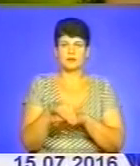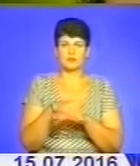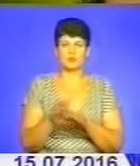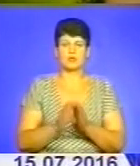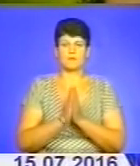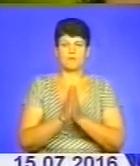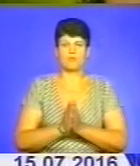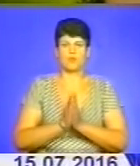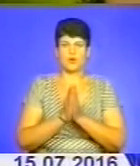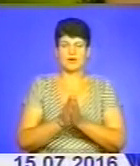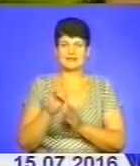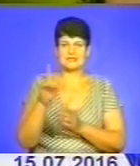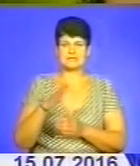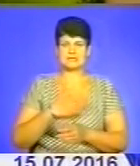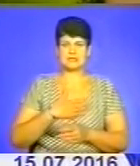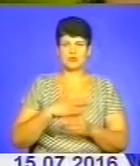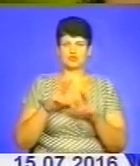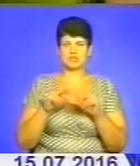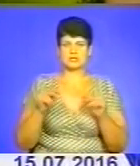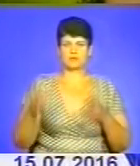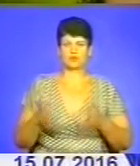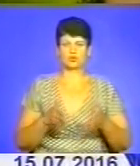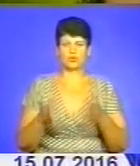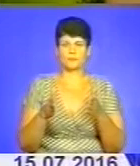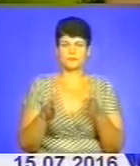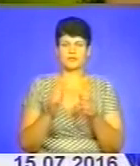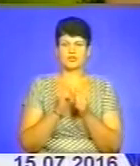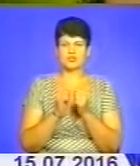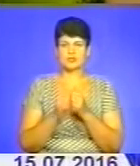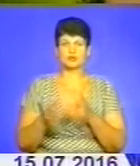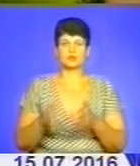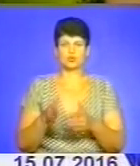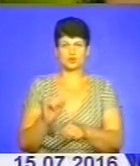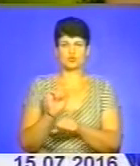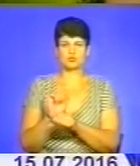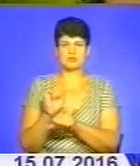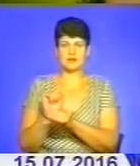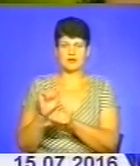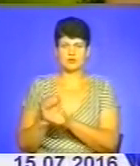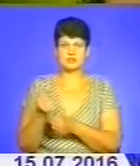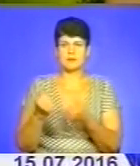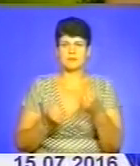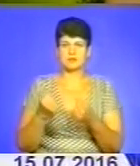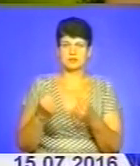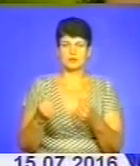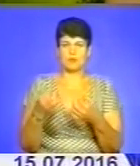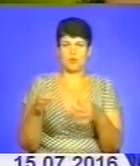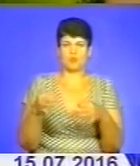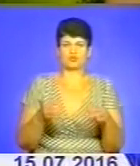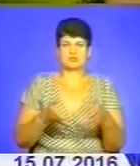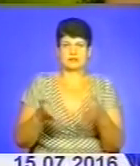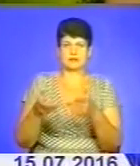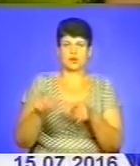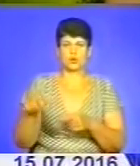моляться за нашу щасливу дорогу. Часто на дорозі зупиняються машини, щоб пропустити велику колону людей.